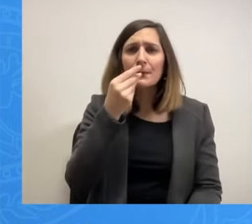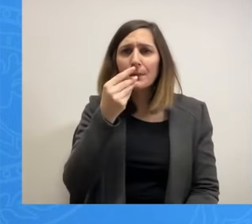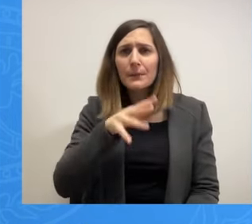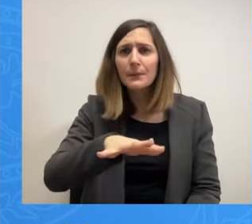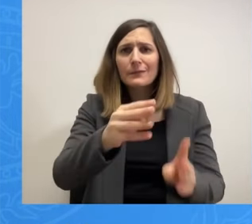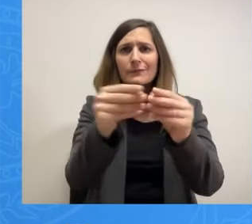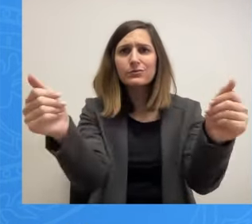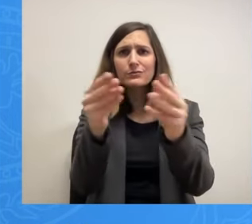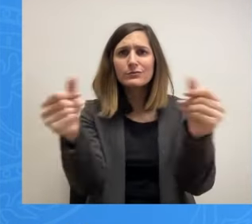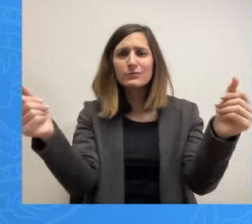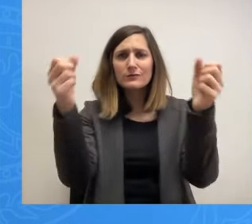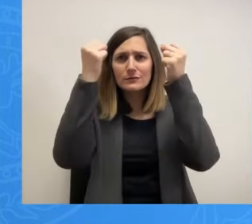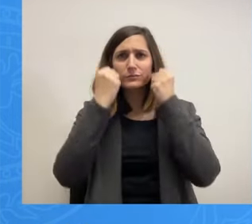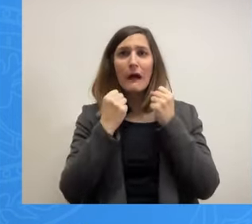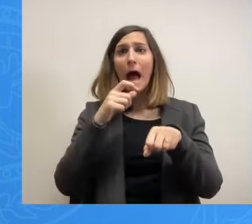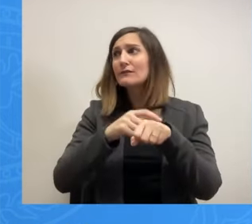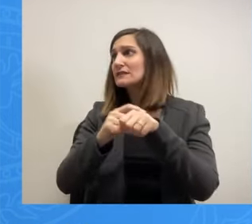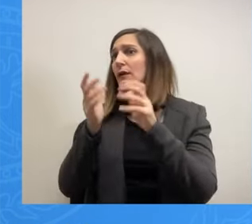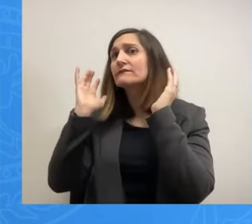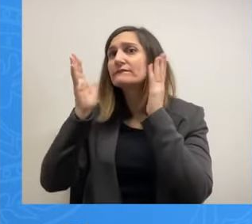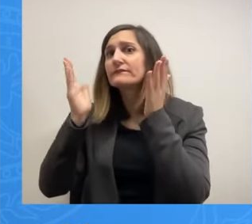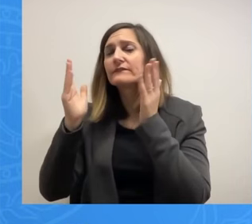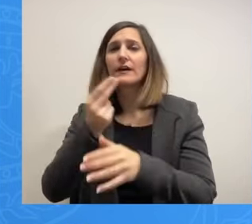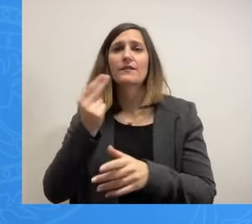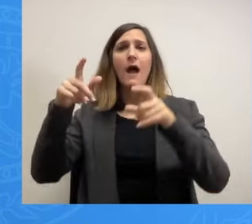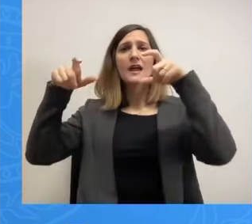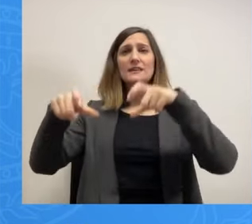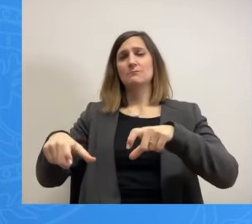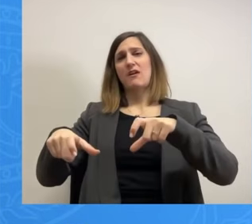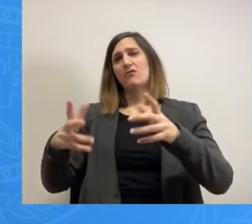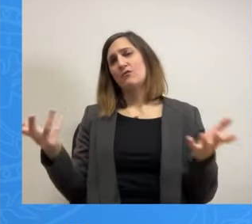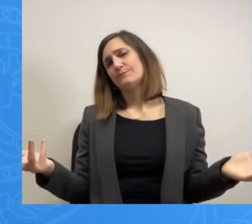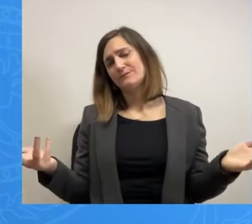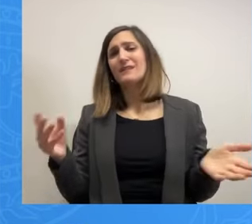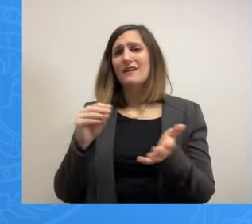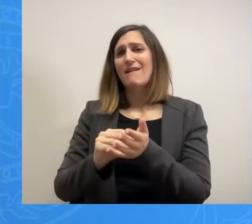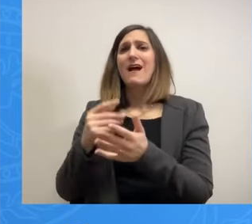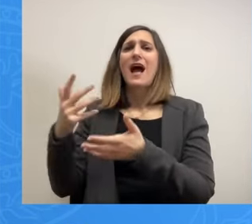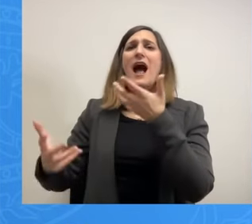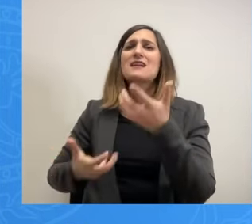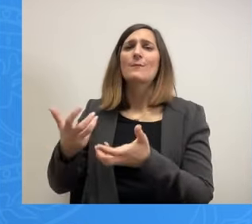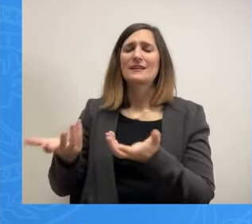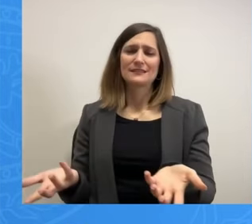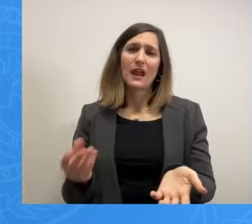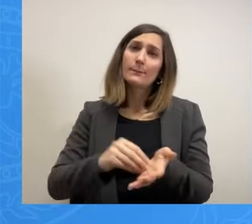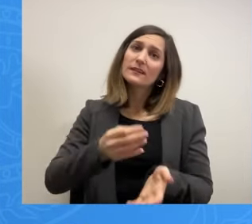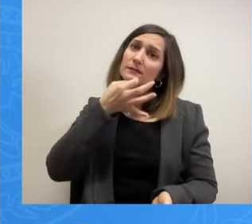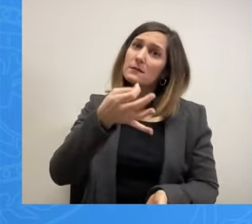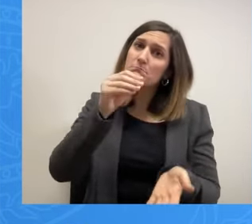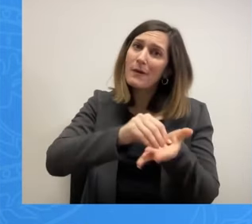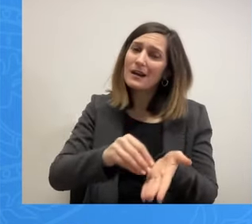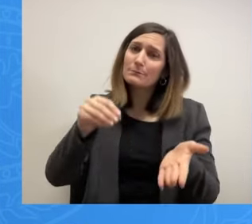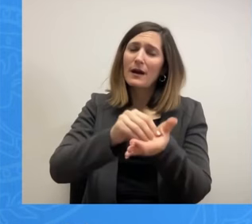φροντίδα είναι για το γήπεδο και για την ανάπλαση. Θα το επαναφέρουμε και στη λογοδοσία αλλά θεωρούμε ότι είναι